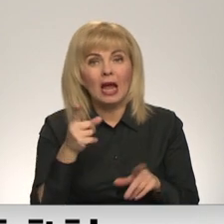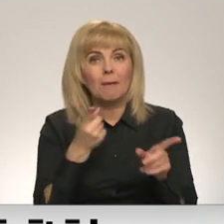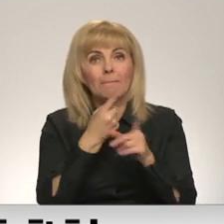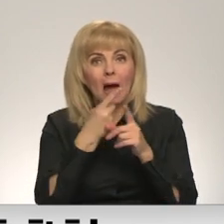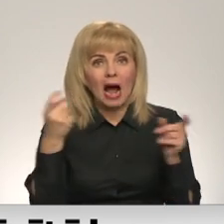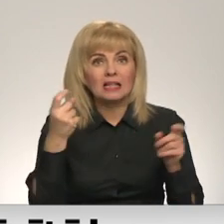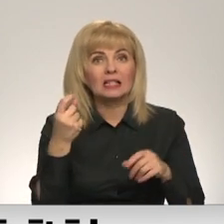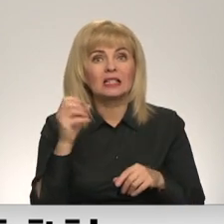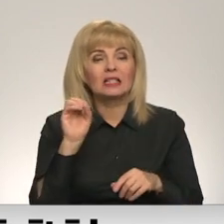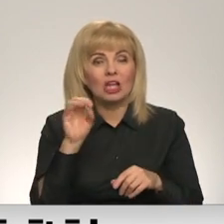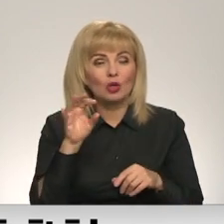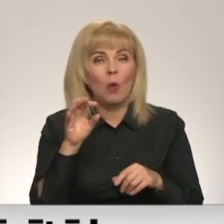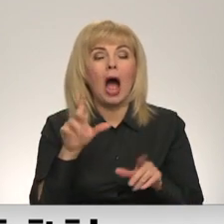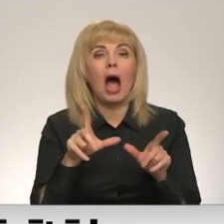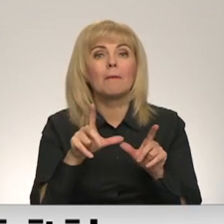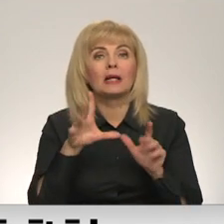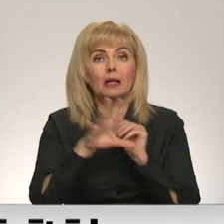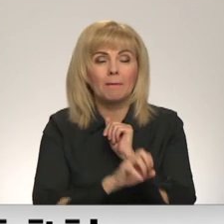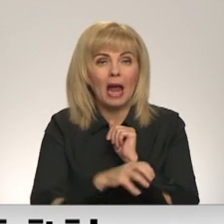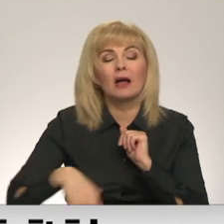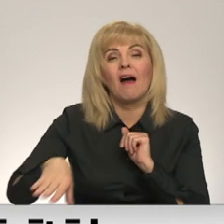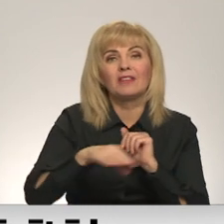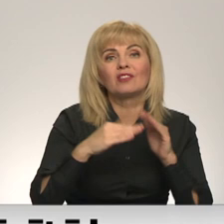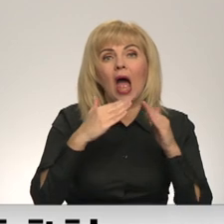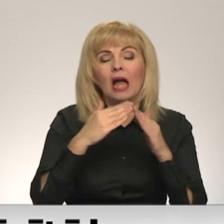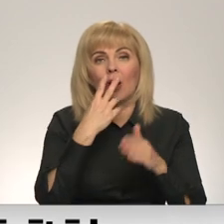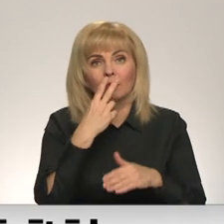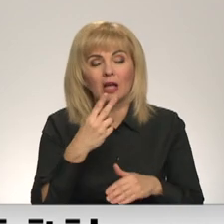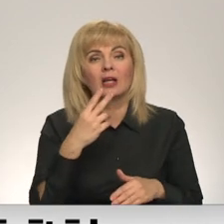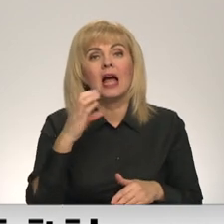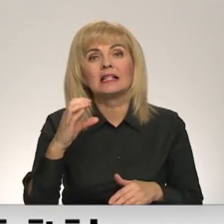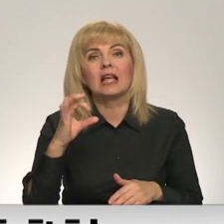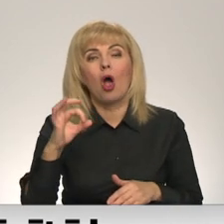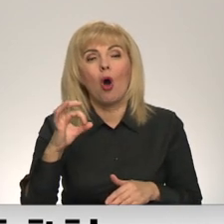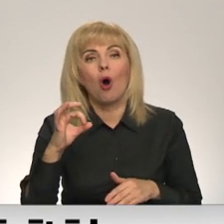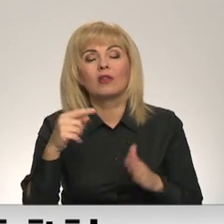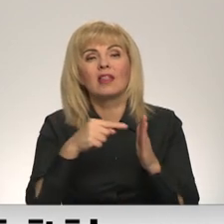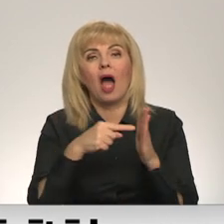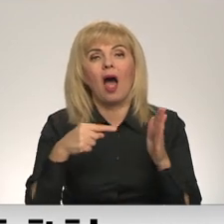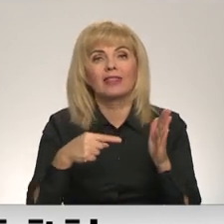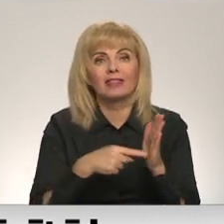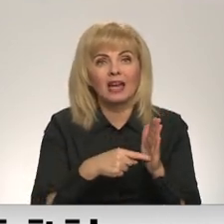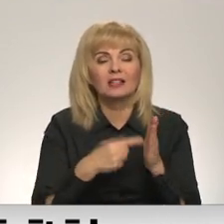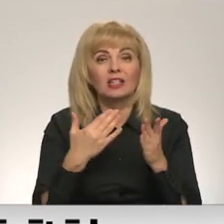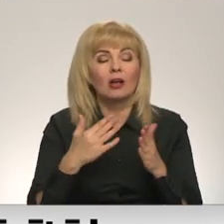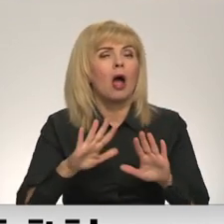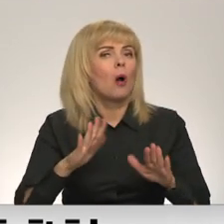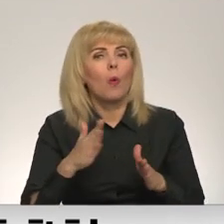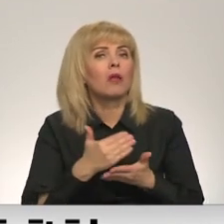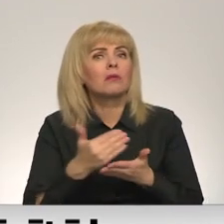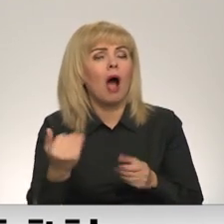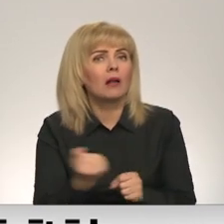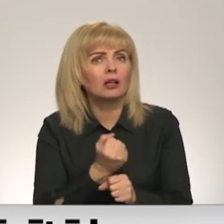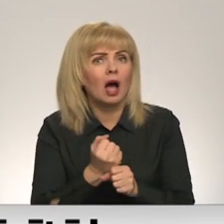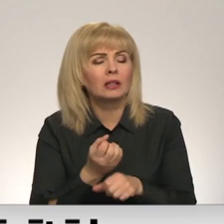Principā aprīļa beigās par visām šīm tēkām būs redzami CO2 dati. Bet ko tālāk?